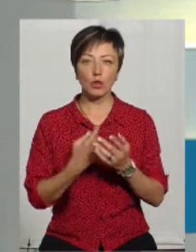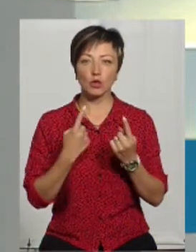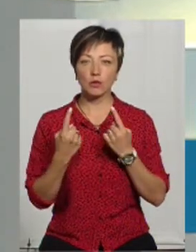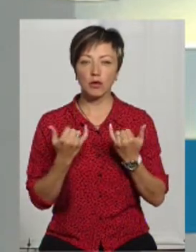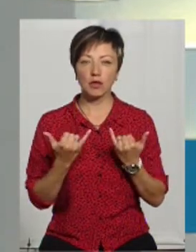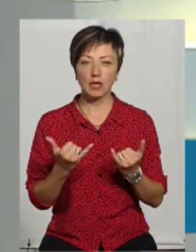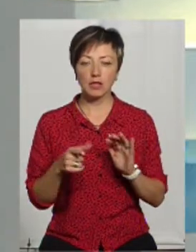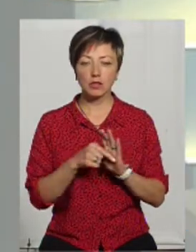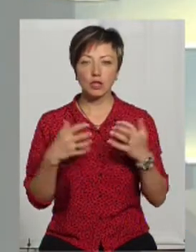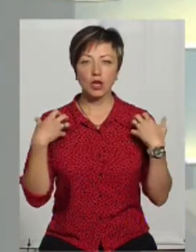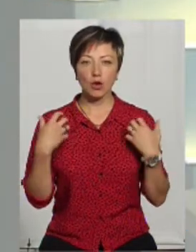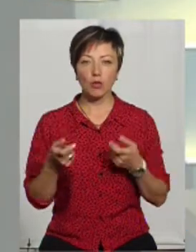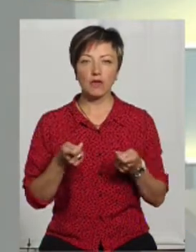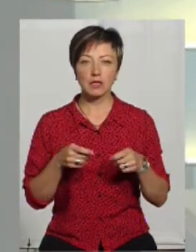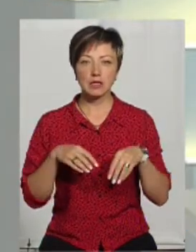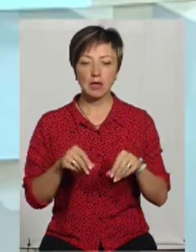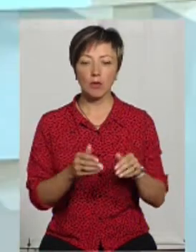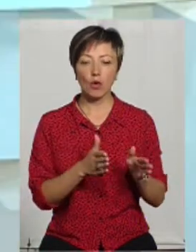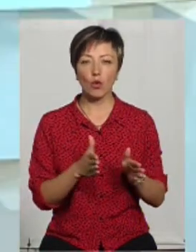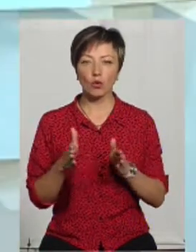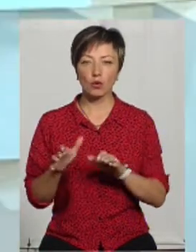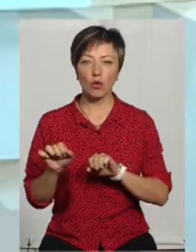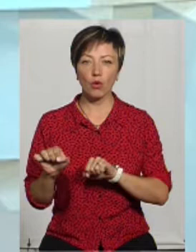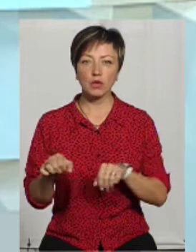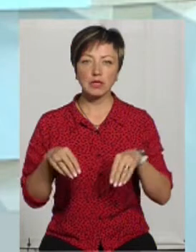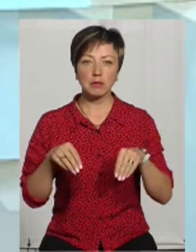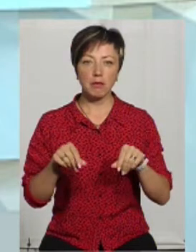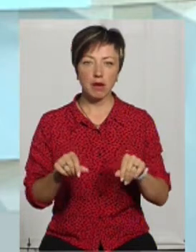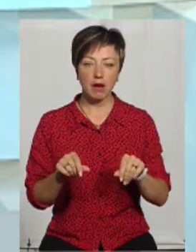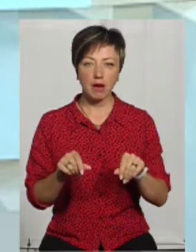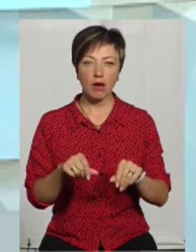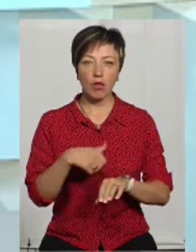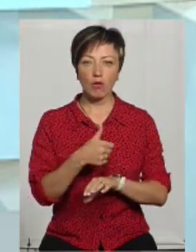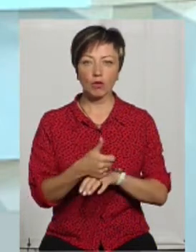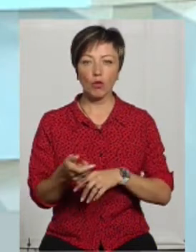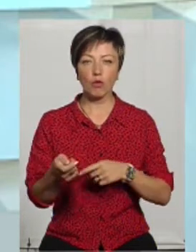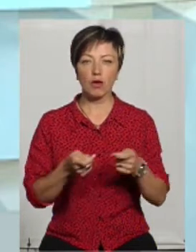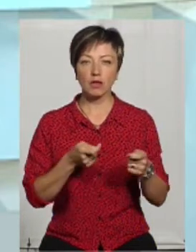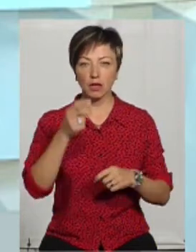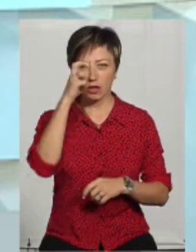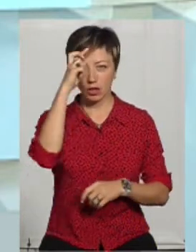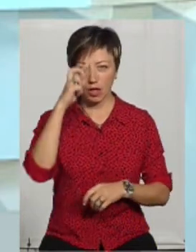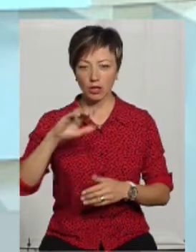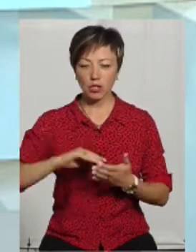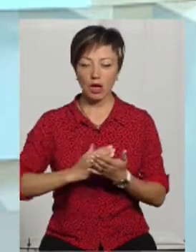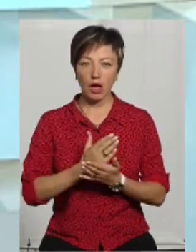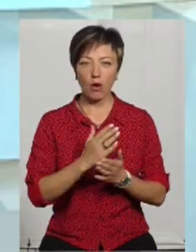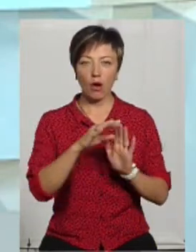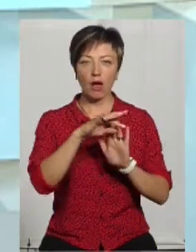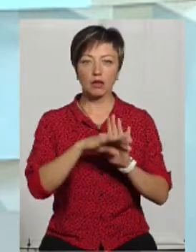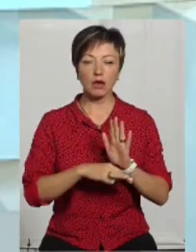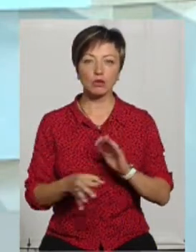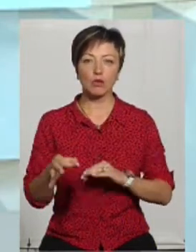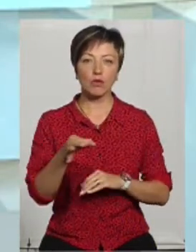розмови. Нині вона із начальником управління землеустрою та охорони земель Головного управління Держгеокадастру Хмельницькій